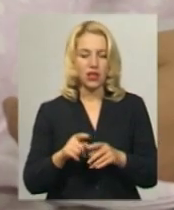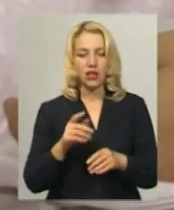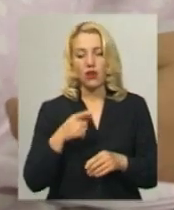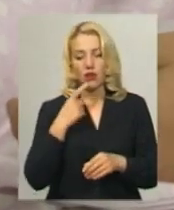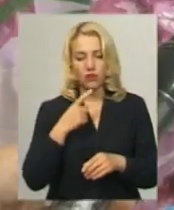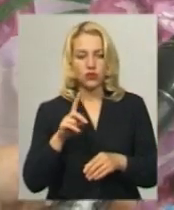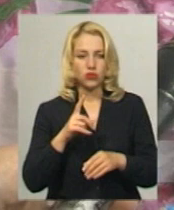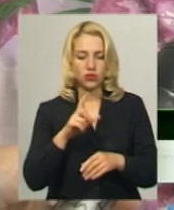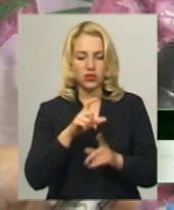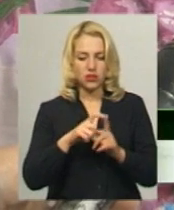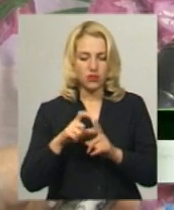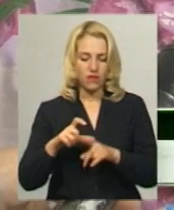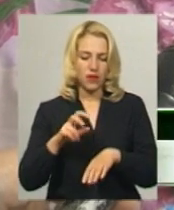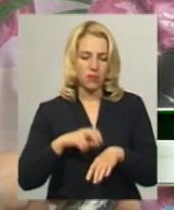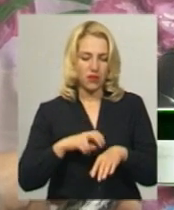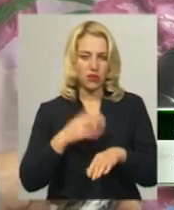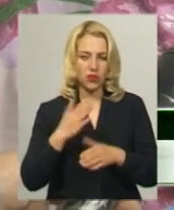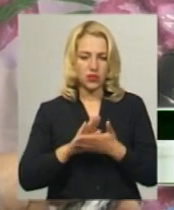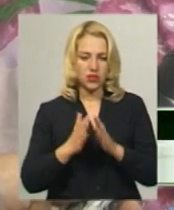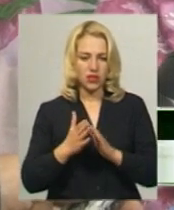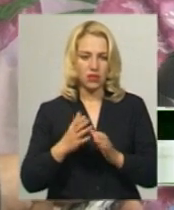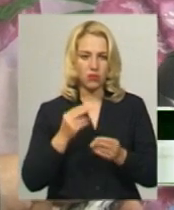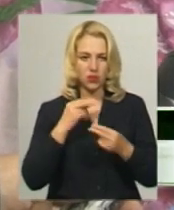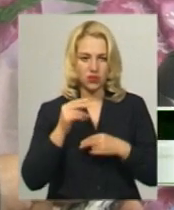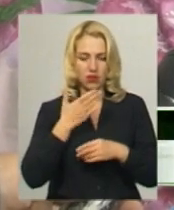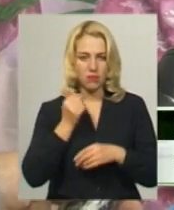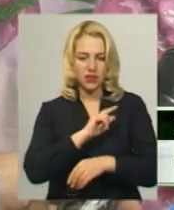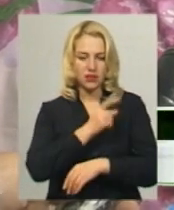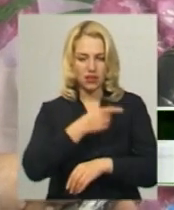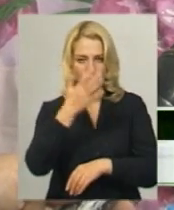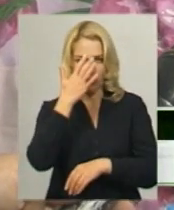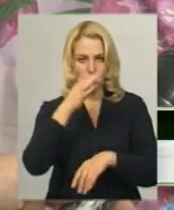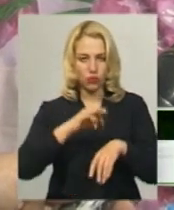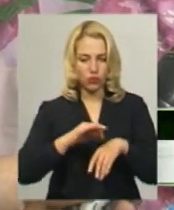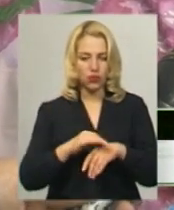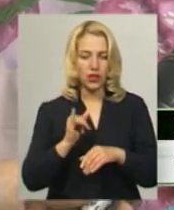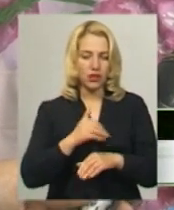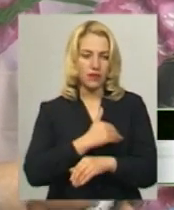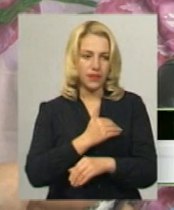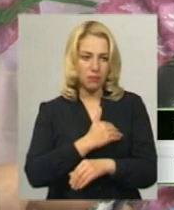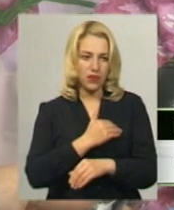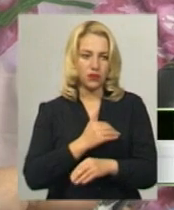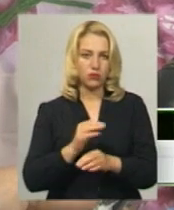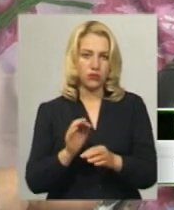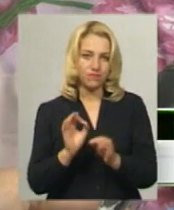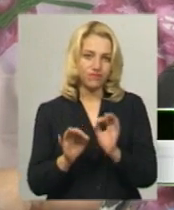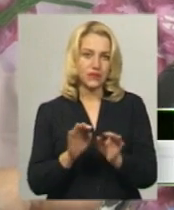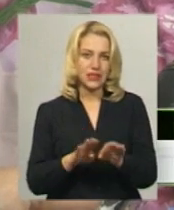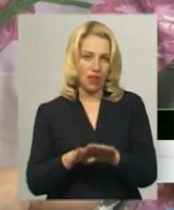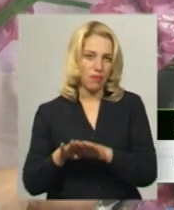покращився. Немає такого сильного болю і температура вже стабільна,